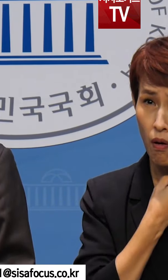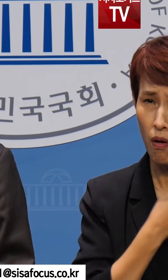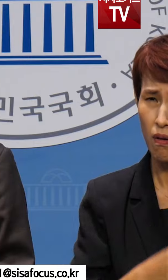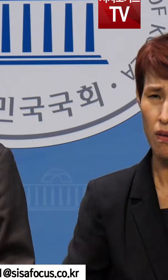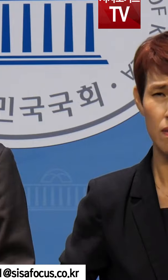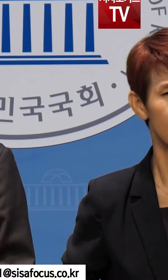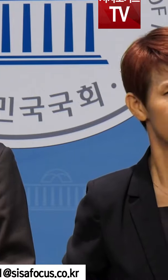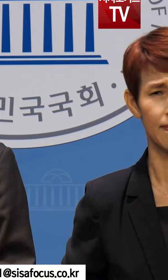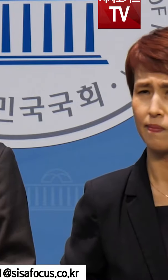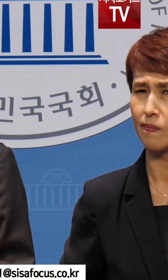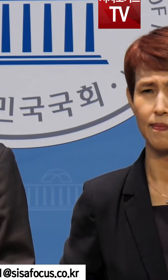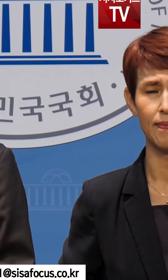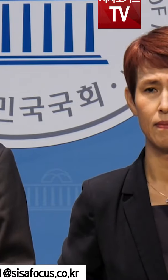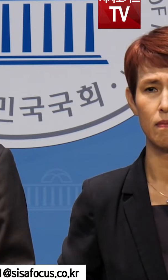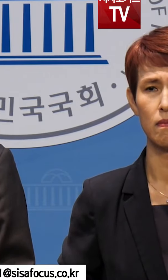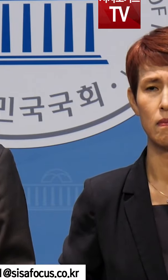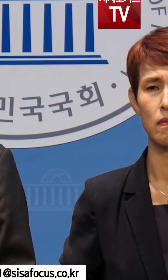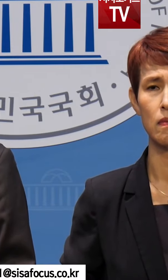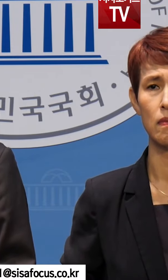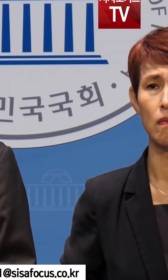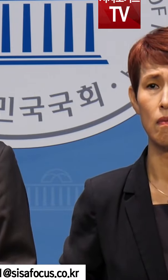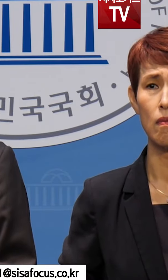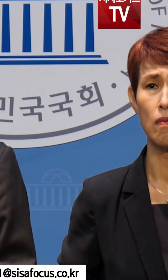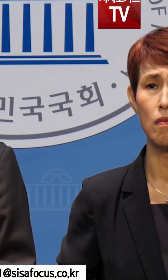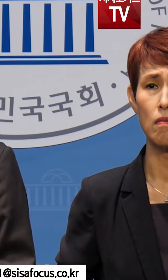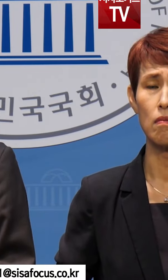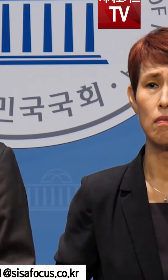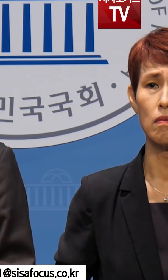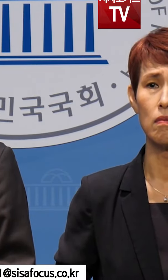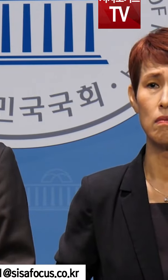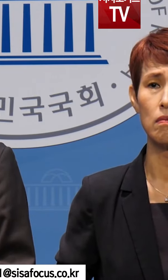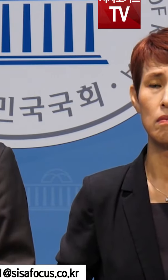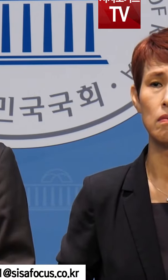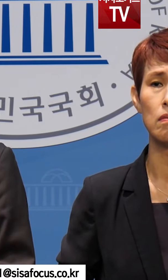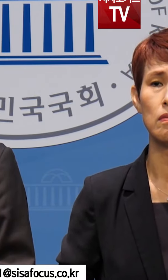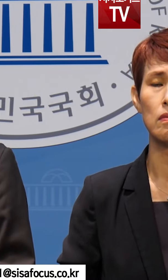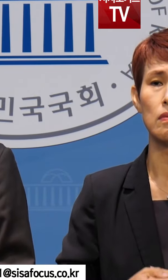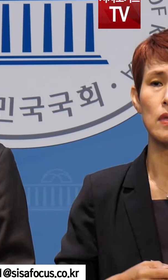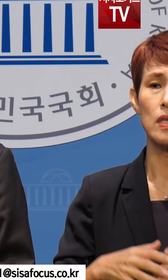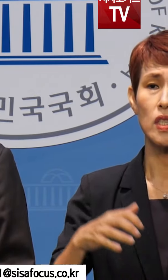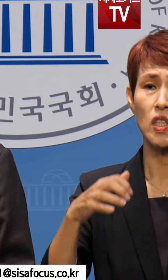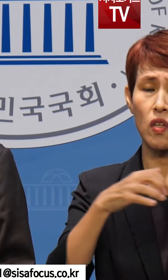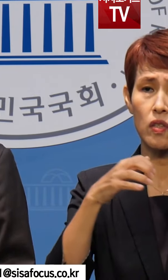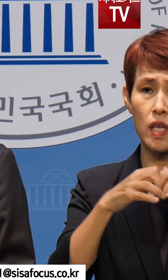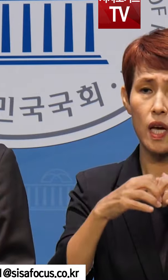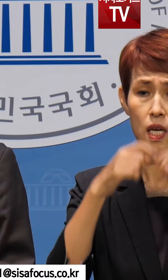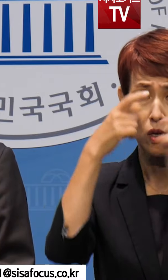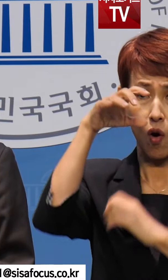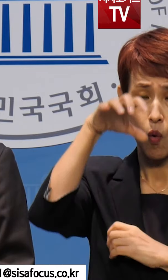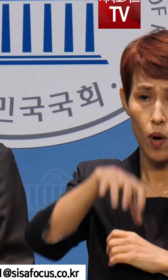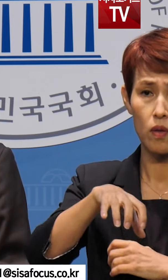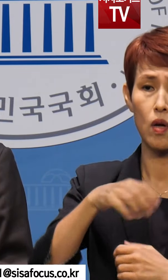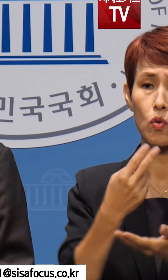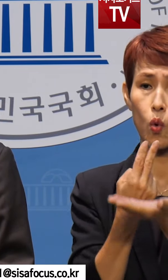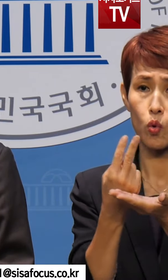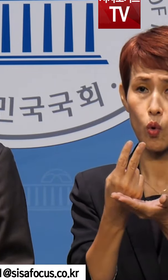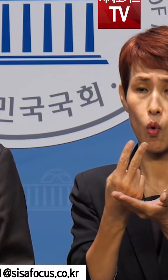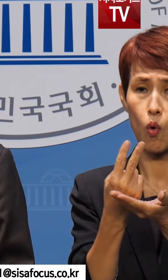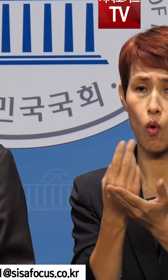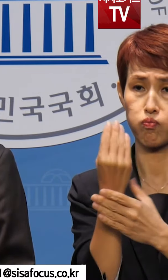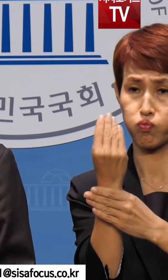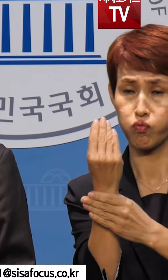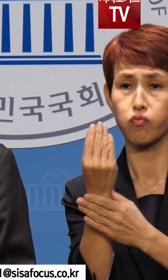그러지 않고서야 전쟁기념관의 독도조형물은 물론이고 서울 지하철